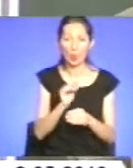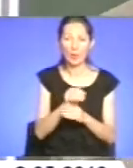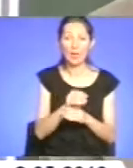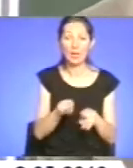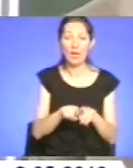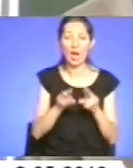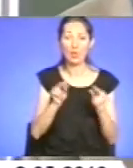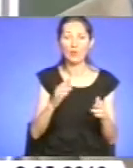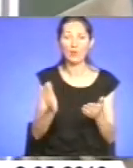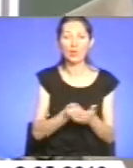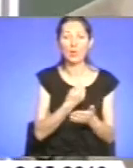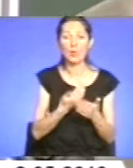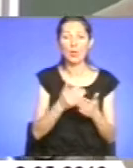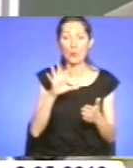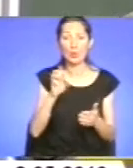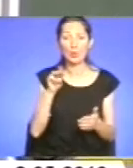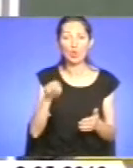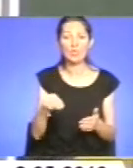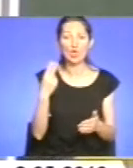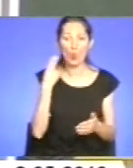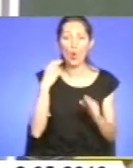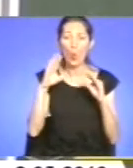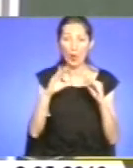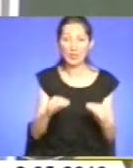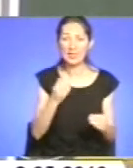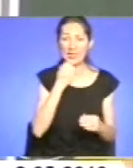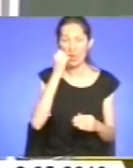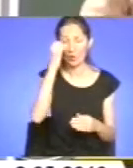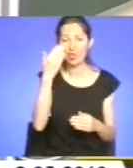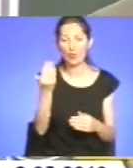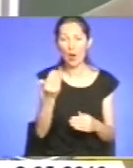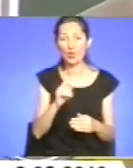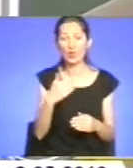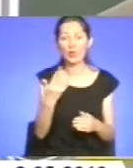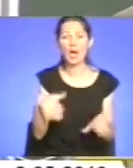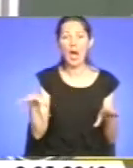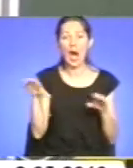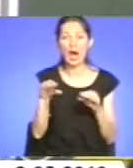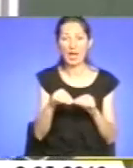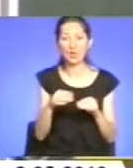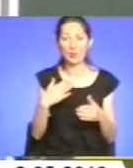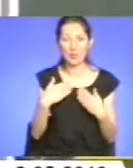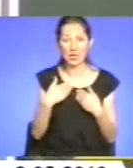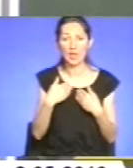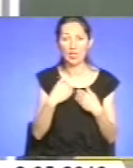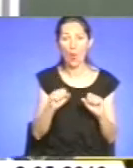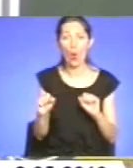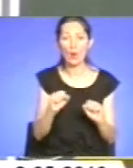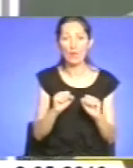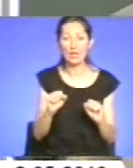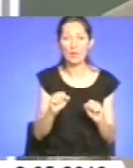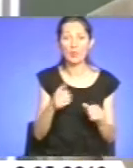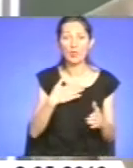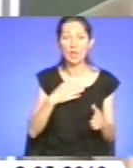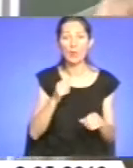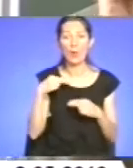тисяч боргу погасити. І це дякуючи вам за те, що ви разом з нашим управлінням, нашими